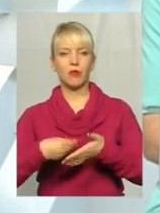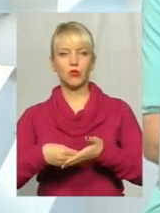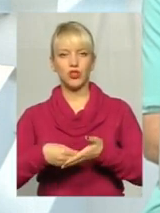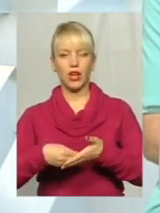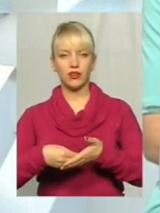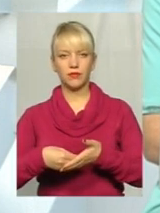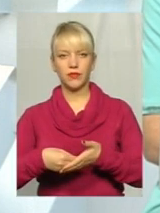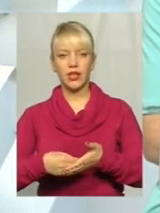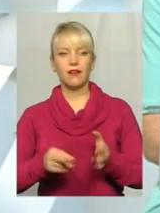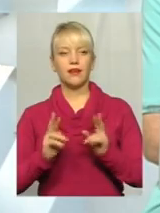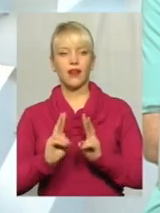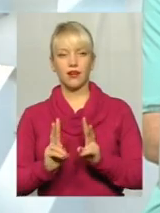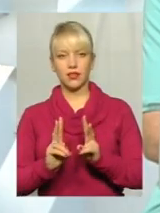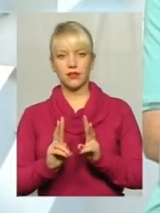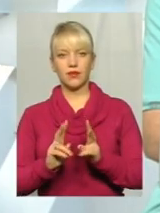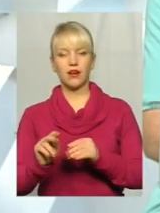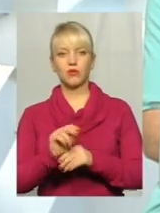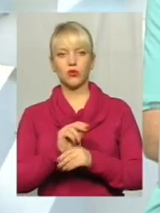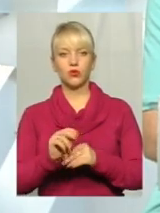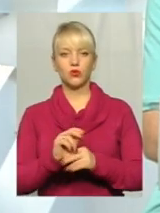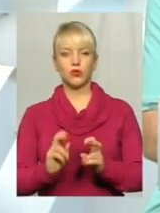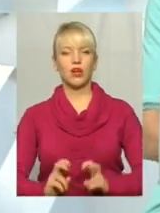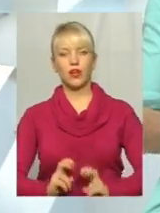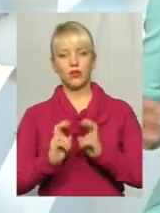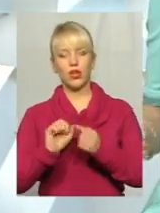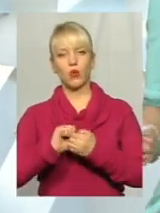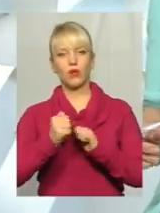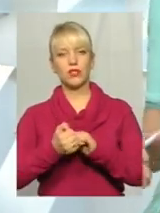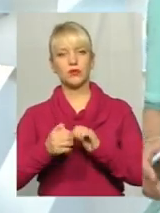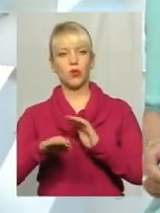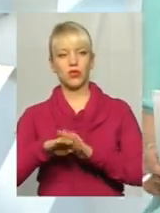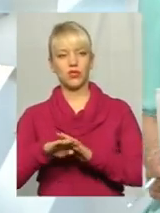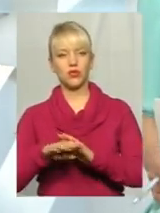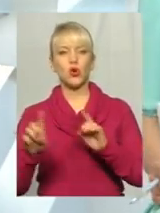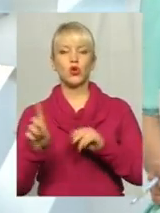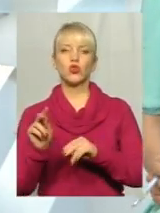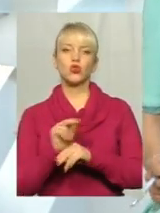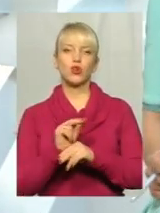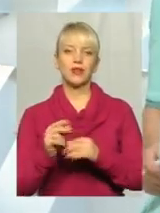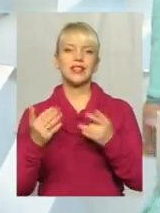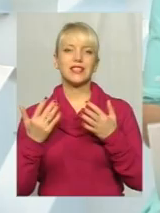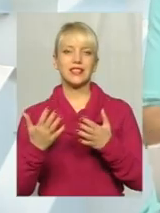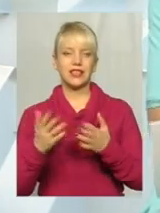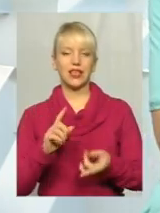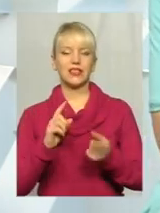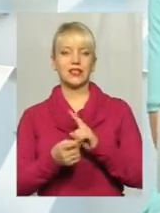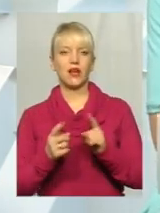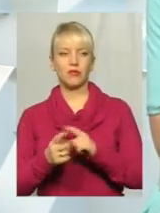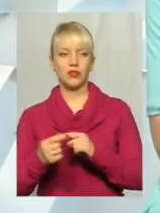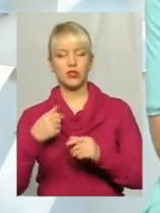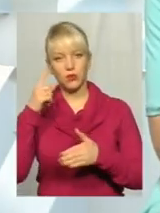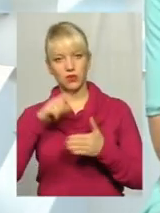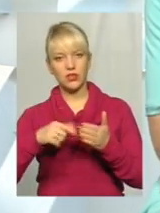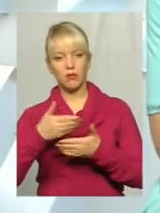Як ремонтують ліфти в Кам'янці-Подільському, що ремонтують і скільки замінюють, сподіваюся, ми